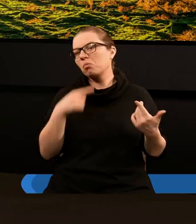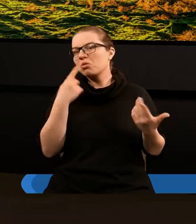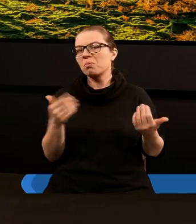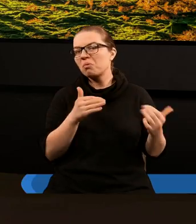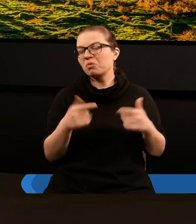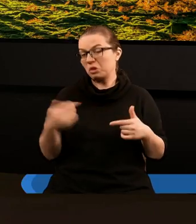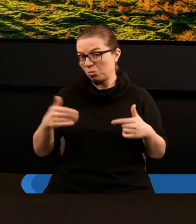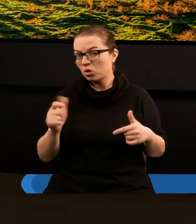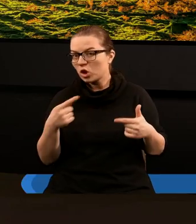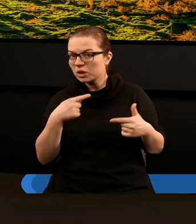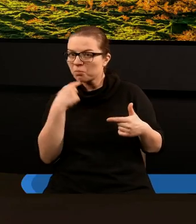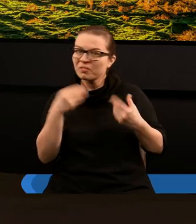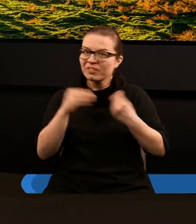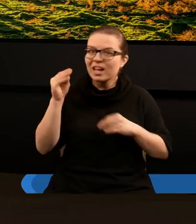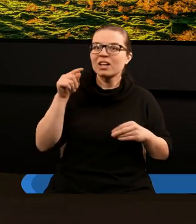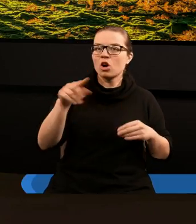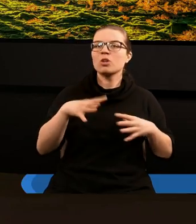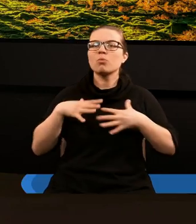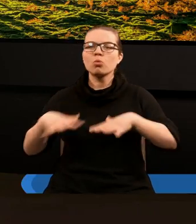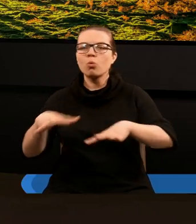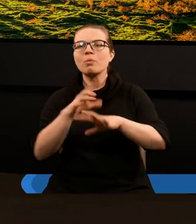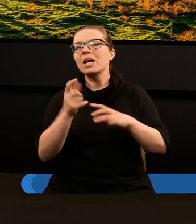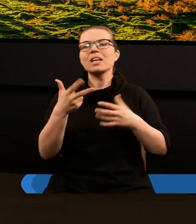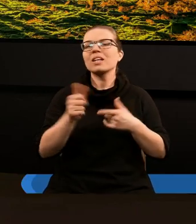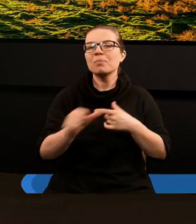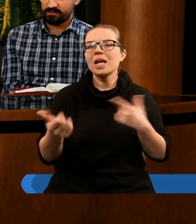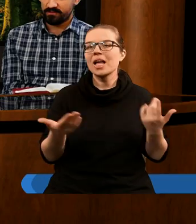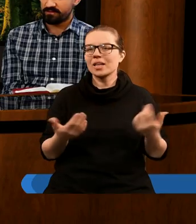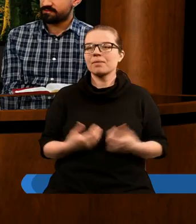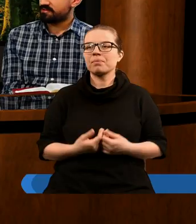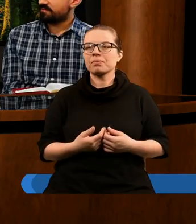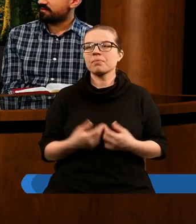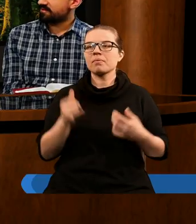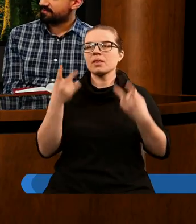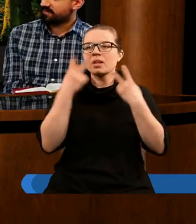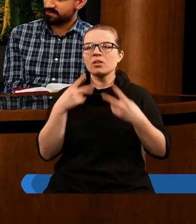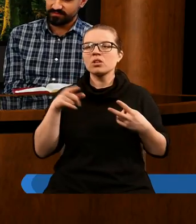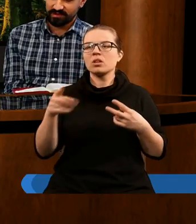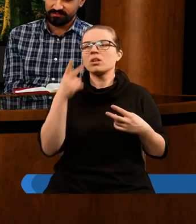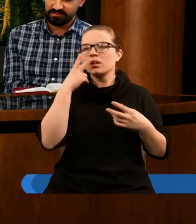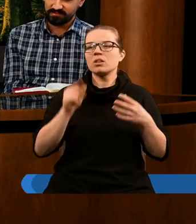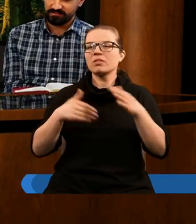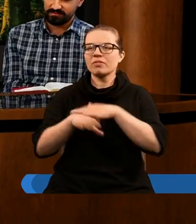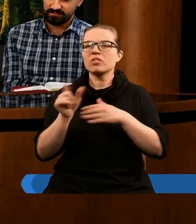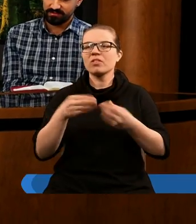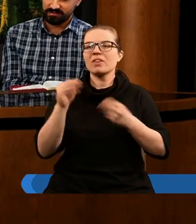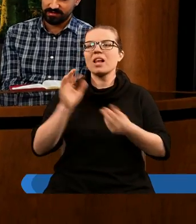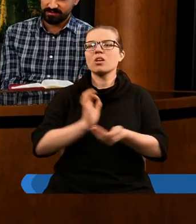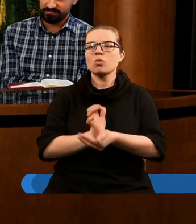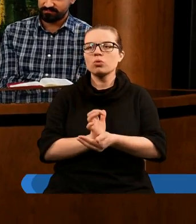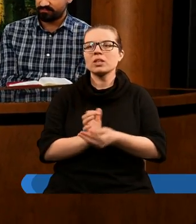Czy możemy coś więcej powiedzieć o tym wielkim tłumie, kim on jest? Czytamy o nich, że wychodzą z wielkiego ucisku,